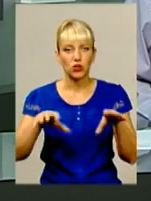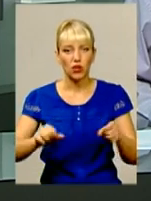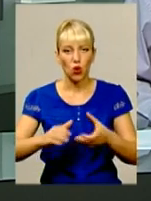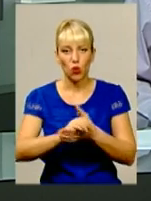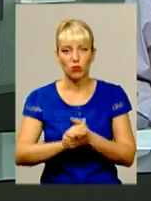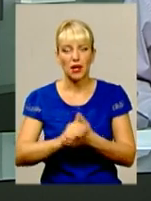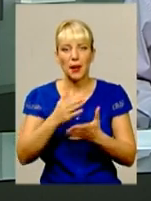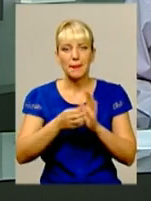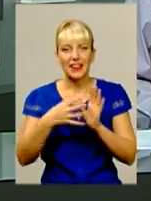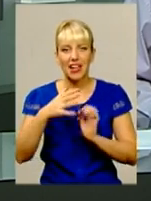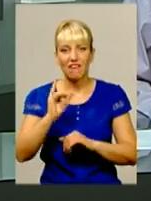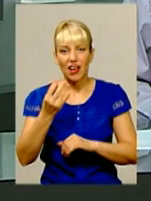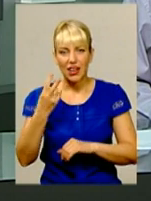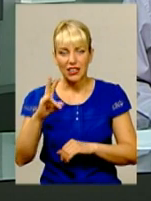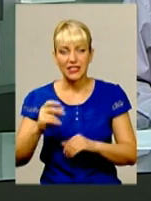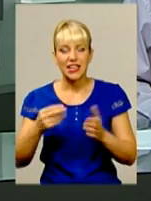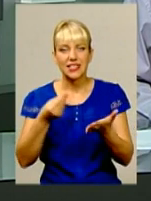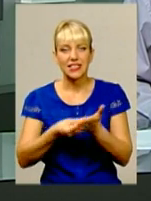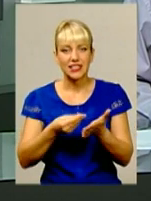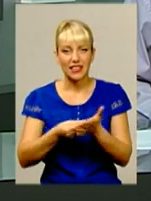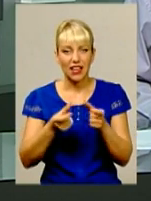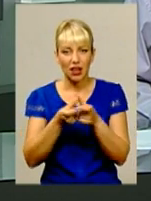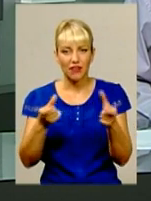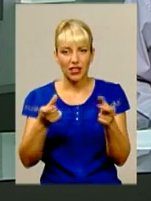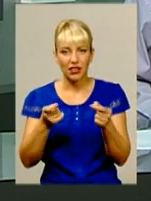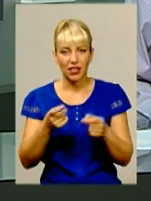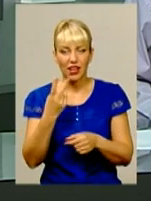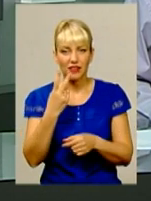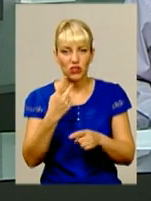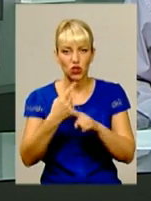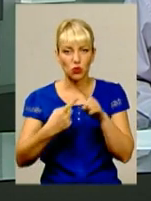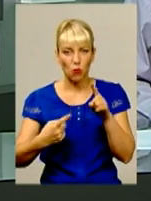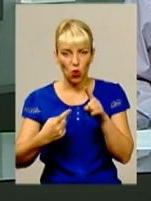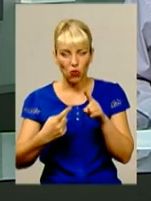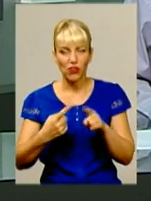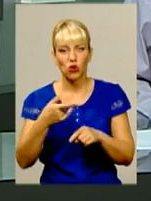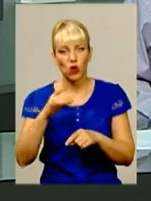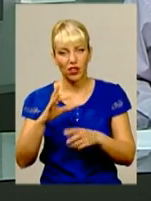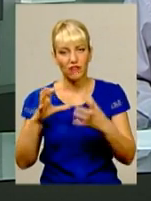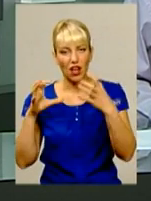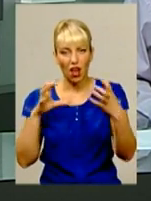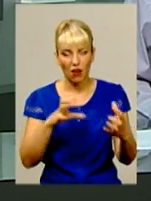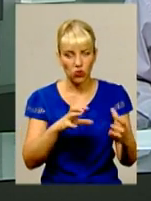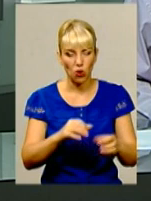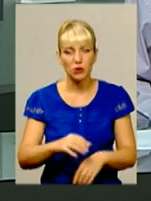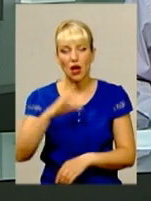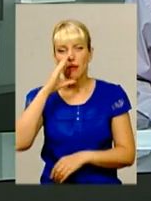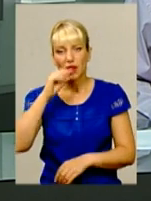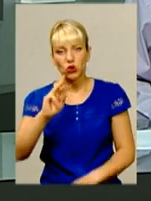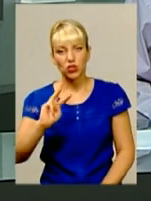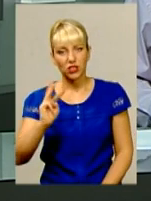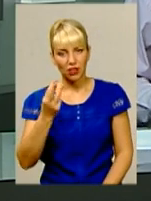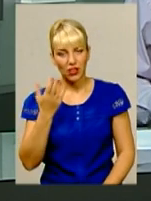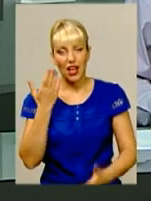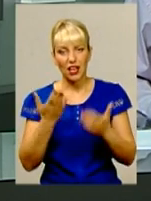вересня ціна квитка на проїзд в автобусах стала 2,5 гривні. У маршрутках – 3 гривні. Втім, якщо пасажирів